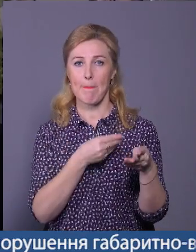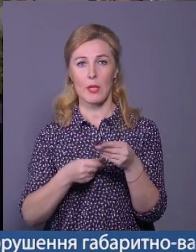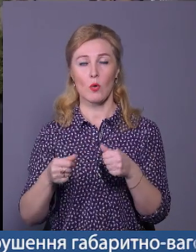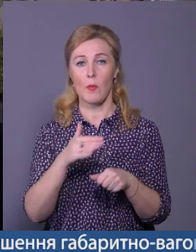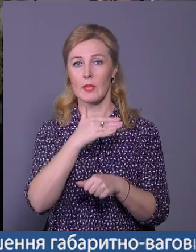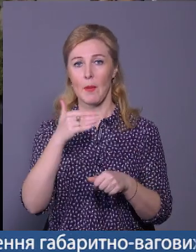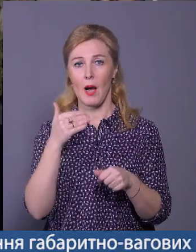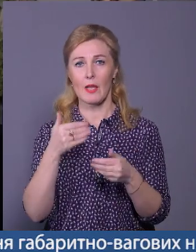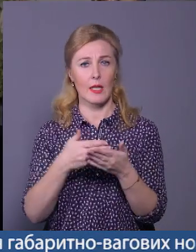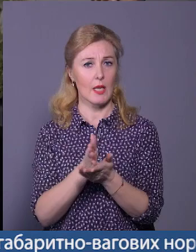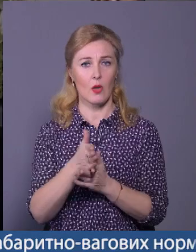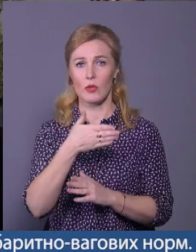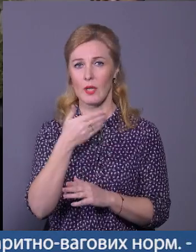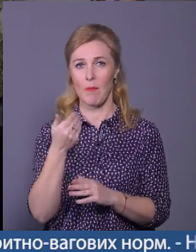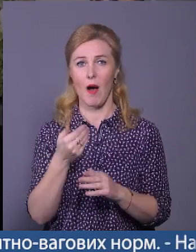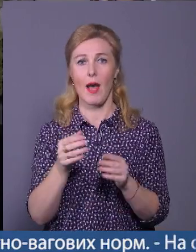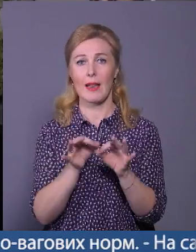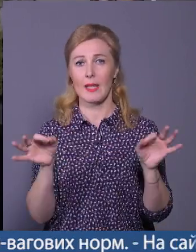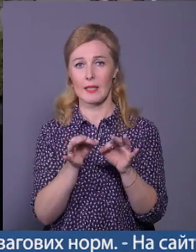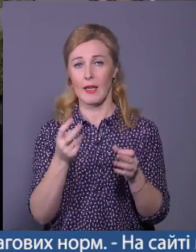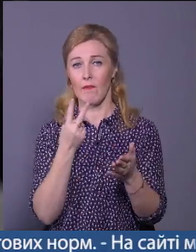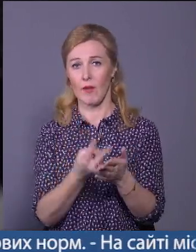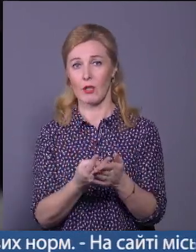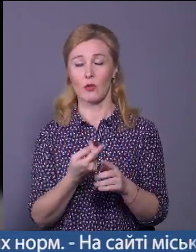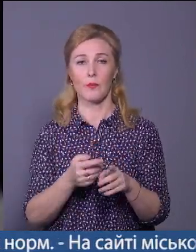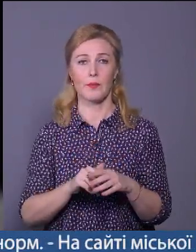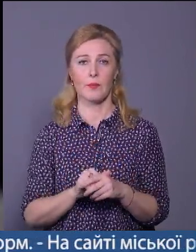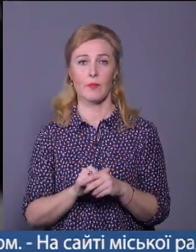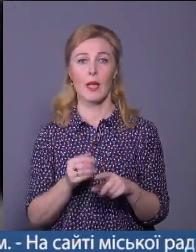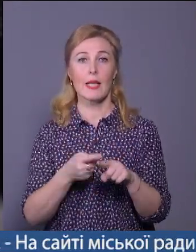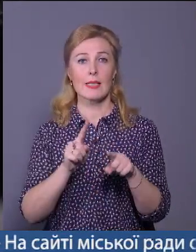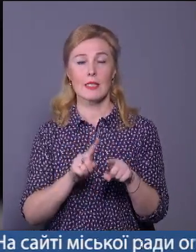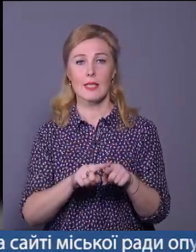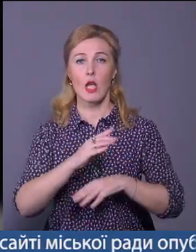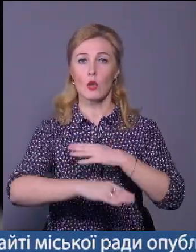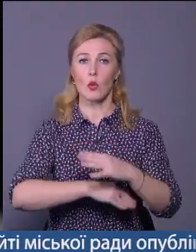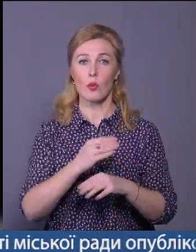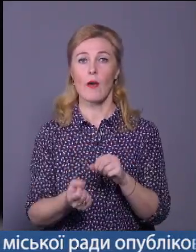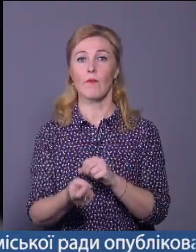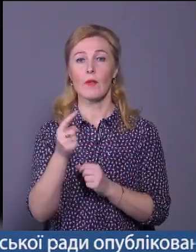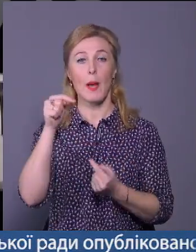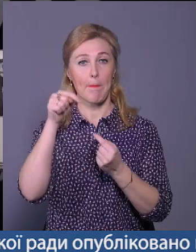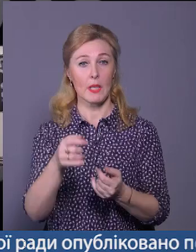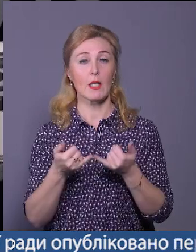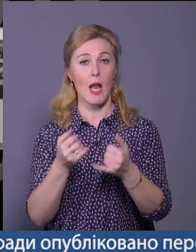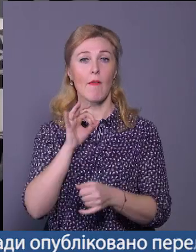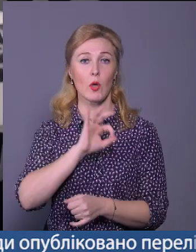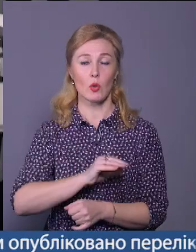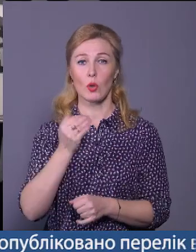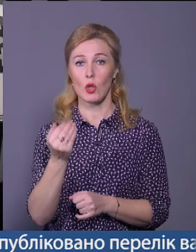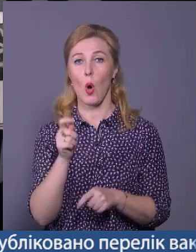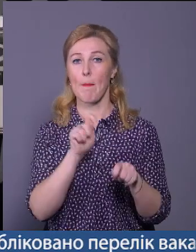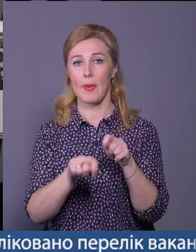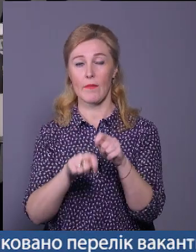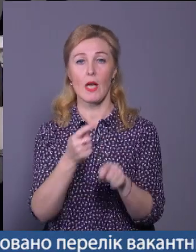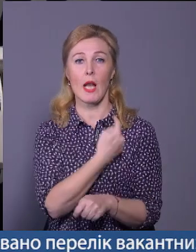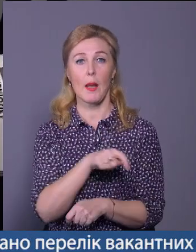набагато неякісніший, там втрачать нитки, тому це очевидно. Саме цей турнікет виявився придатним для використання. Його перевірили